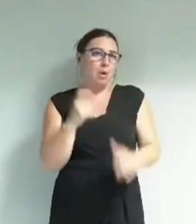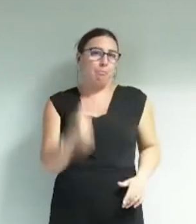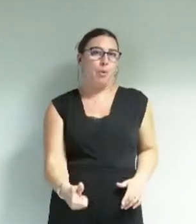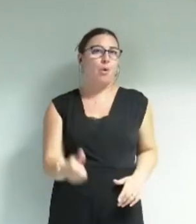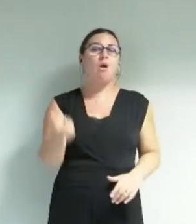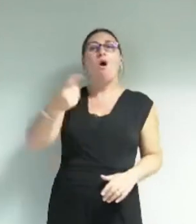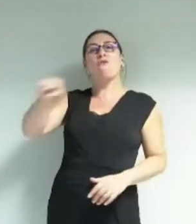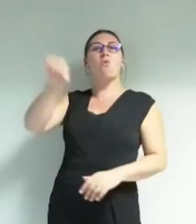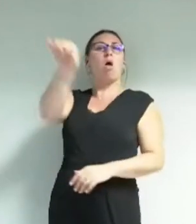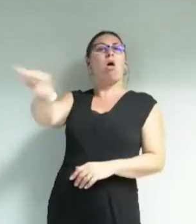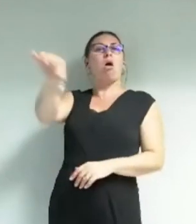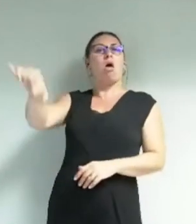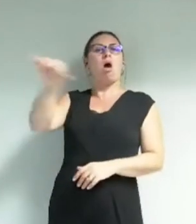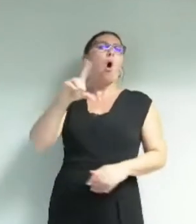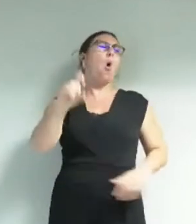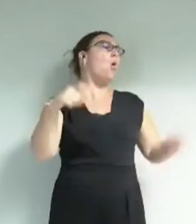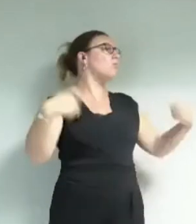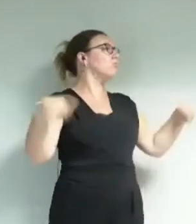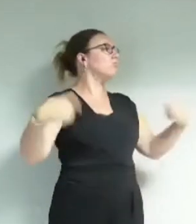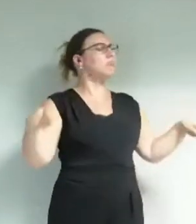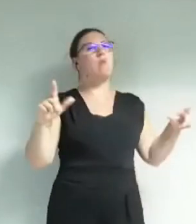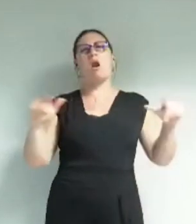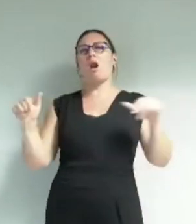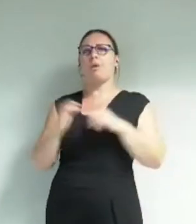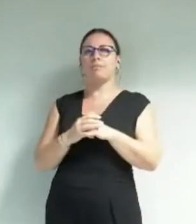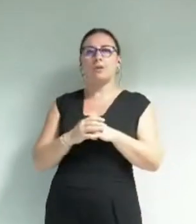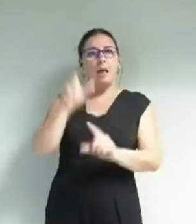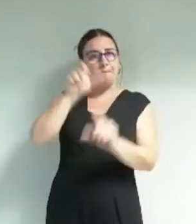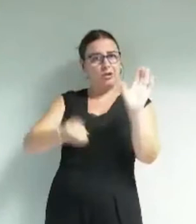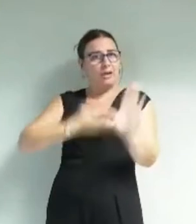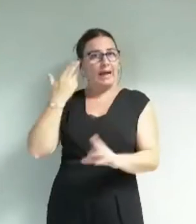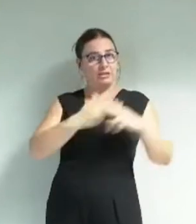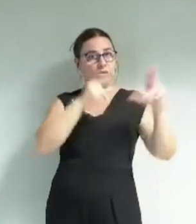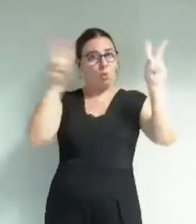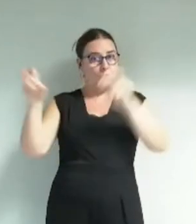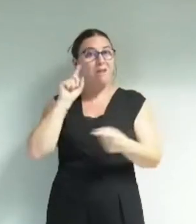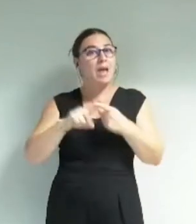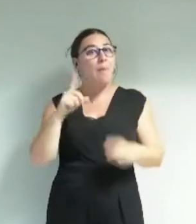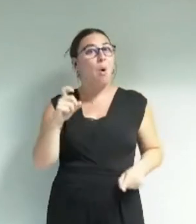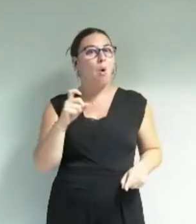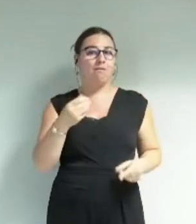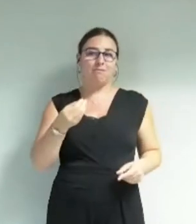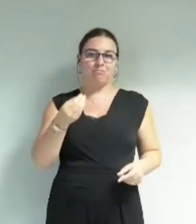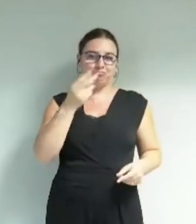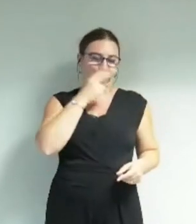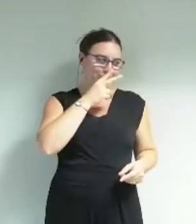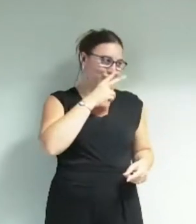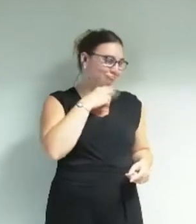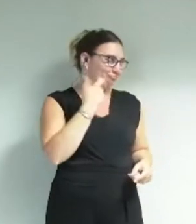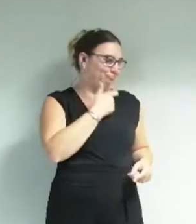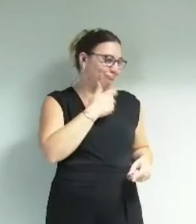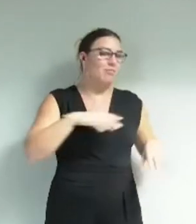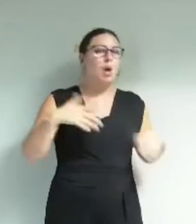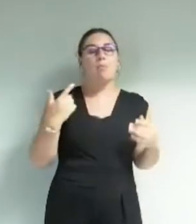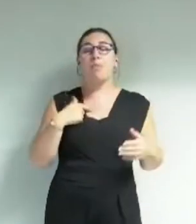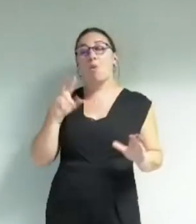de le faire croire aux grenoblois. Que vous citiez un artiste qui a travaillé sur le thème de l'eau m'a amusée. Mais il m'en faut peu,